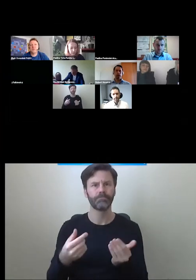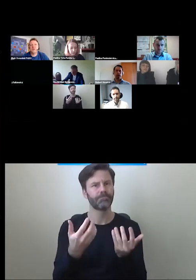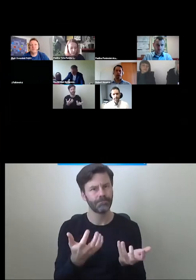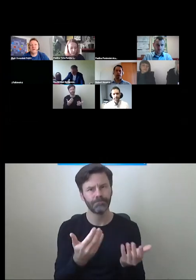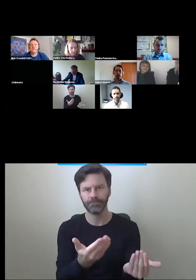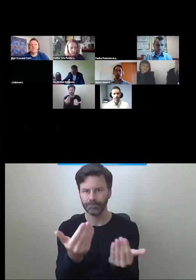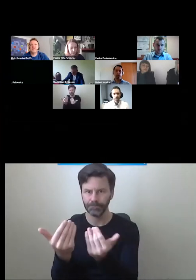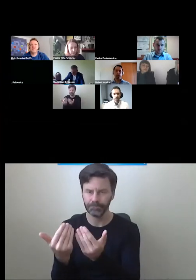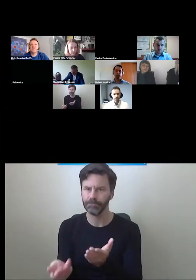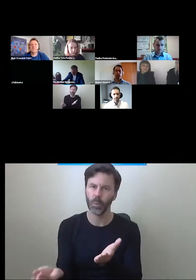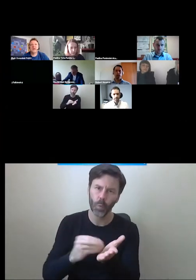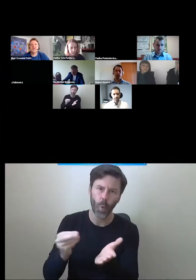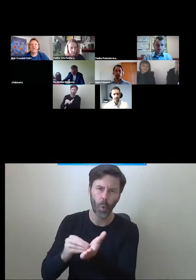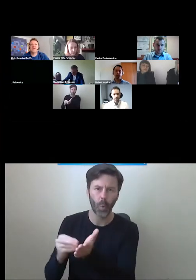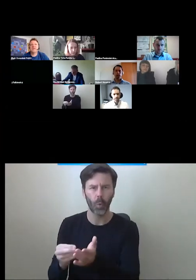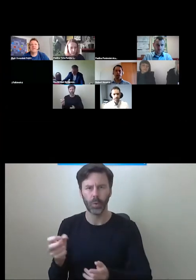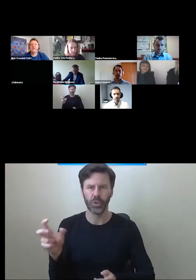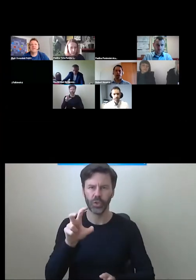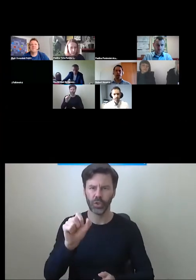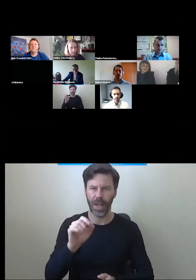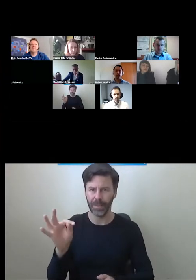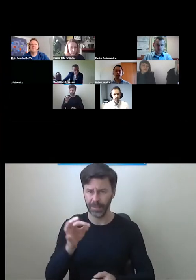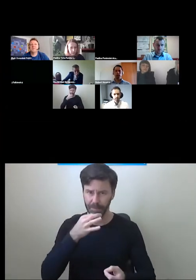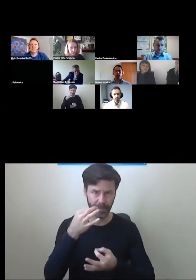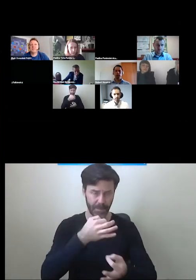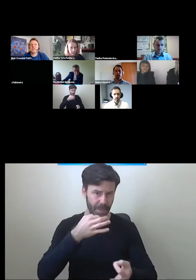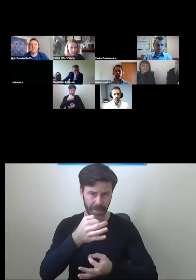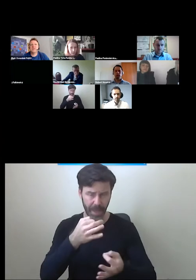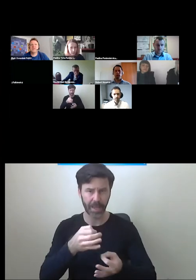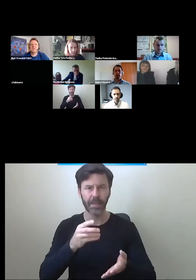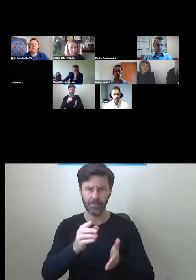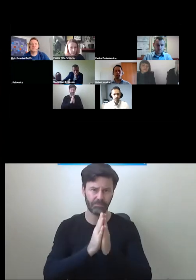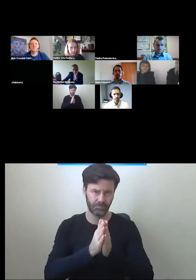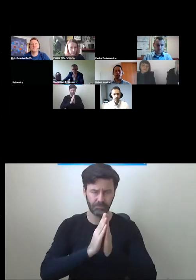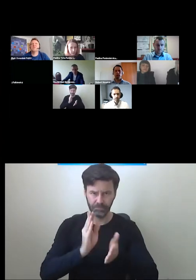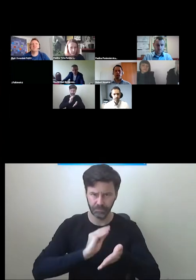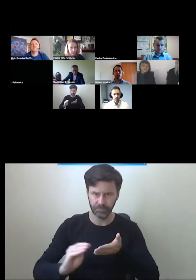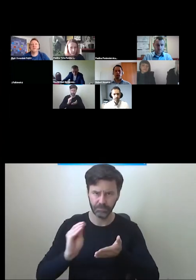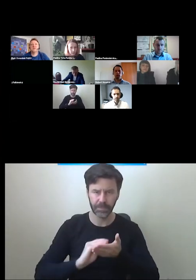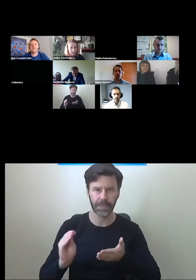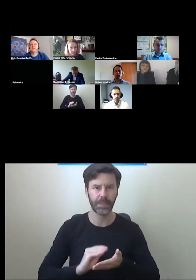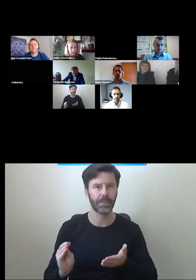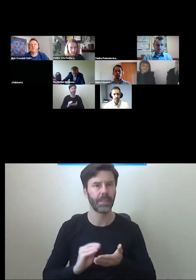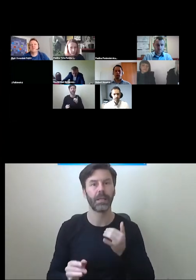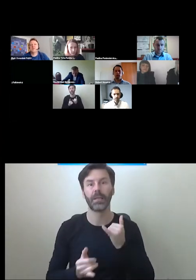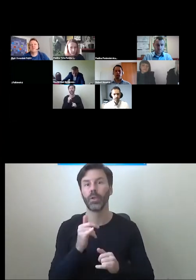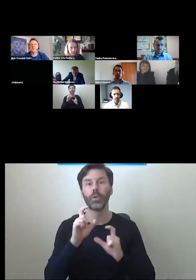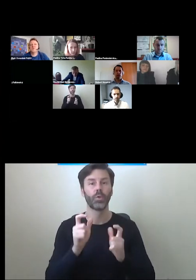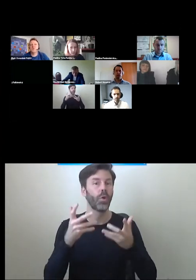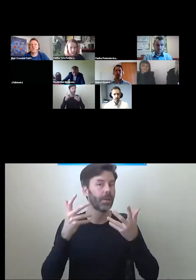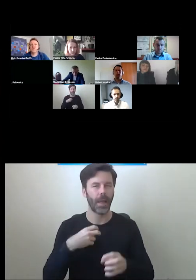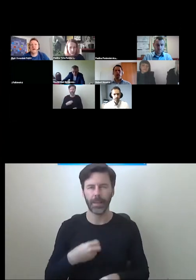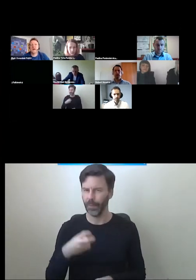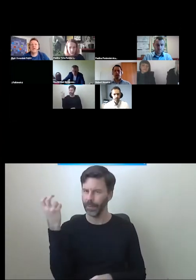komentować, zadawać pytania, pisać na czacie rzeczy, na które chcecie Państwo